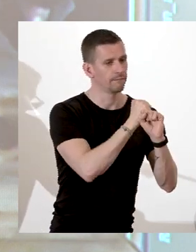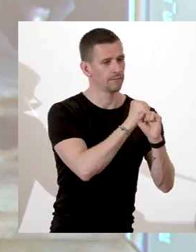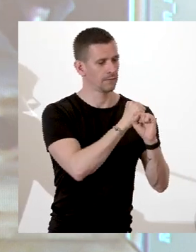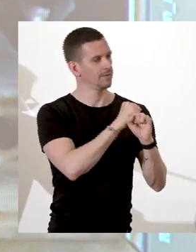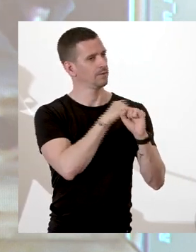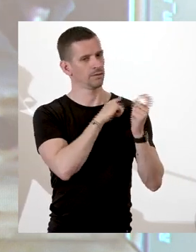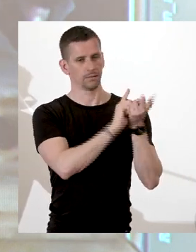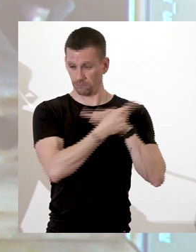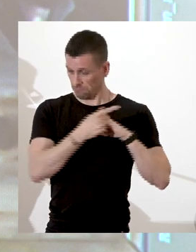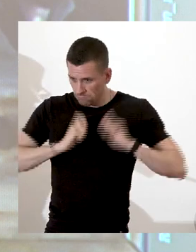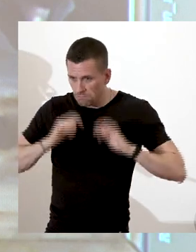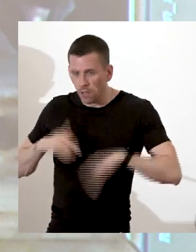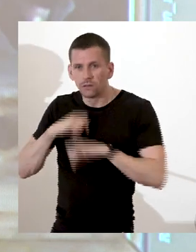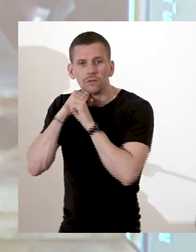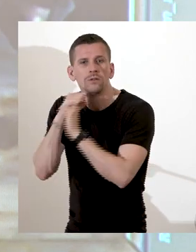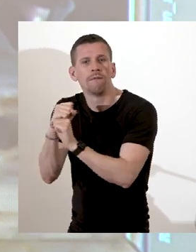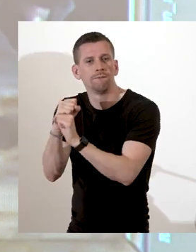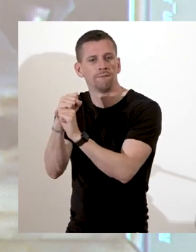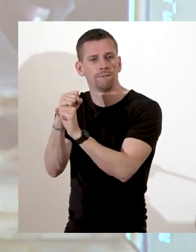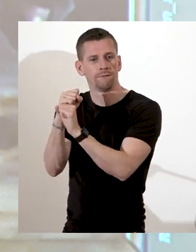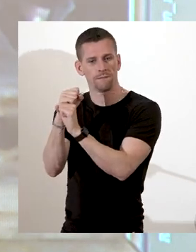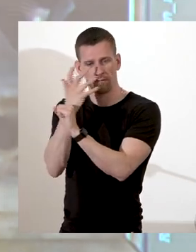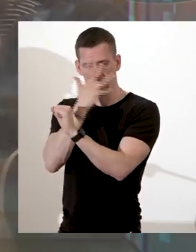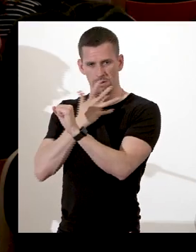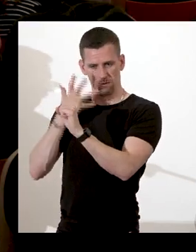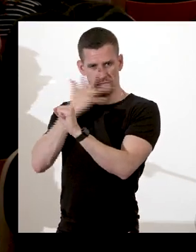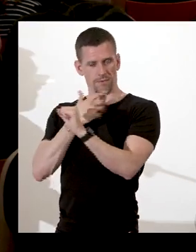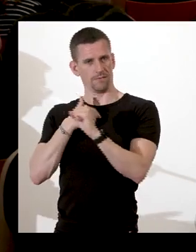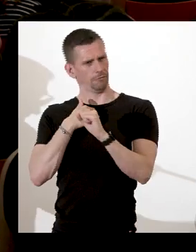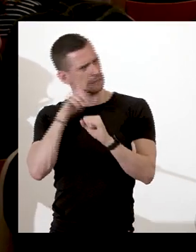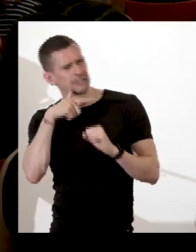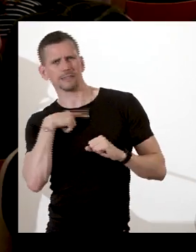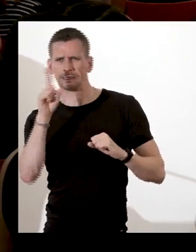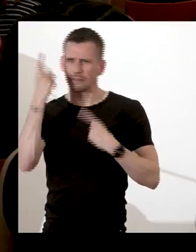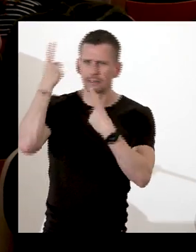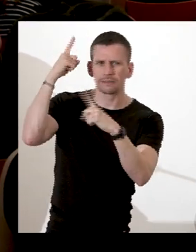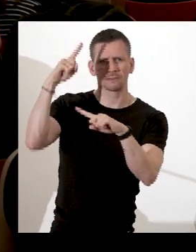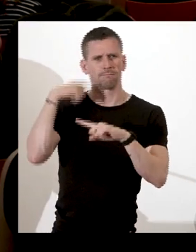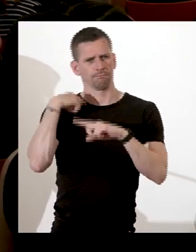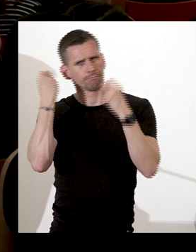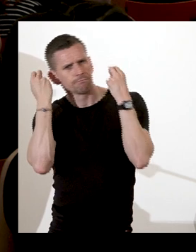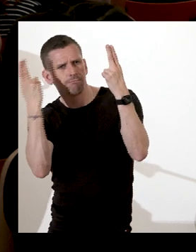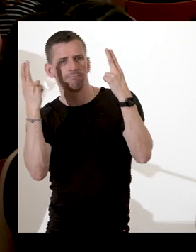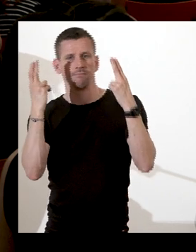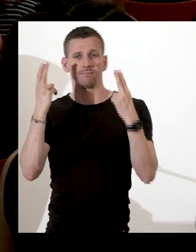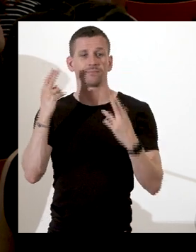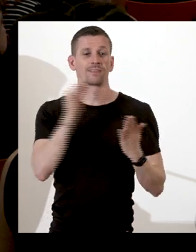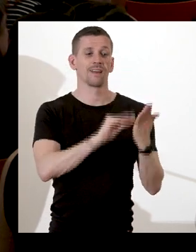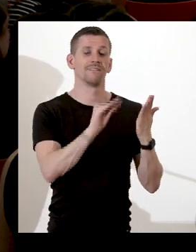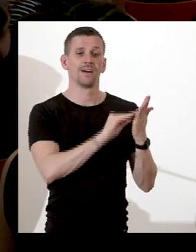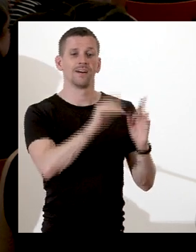traite où il finit par organiser une révolte. Prosper Mérimé est un proche des milieux